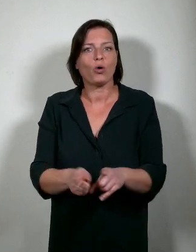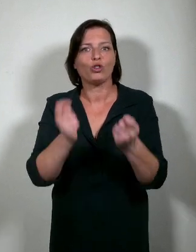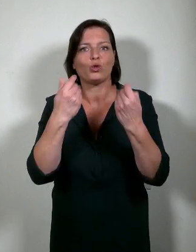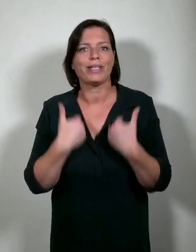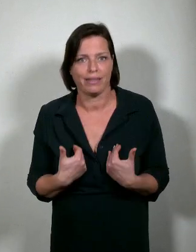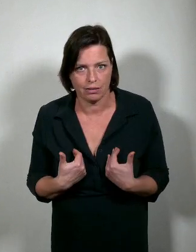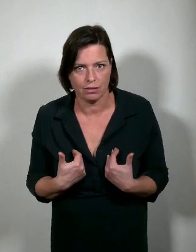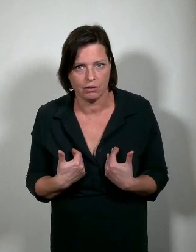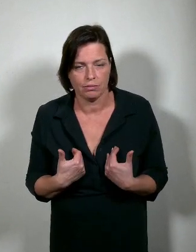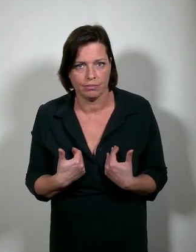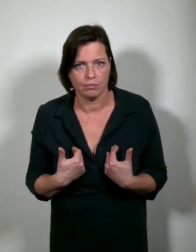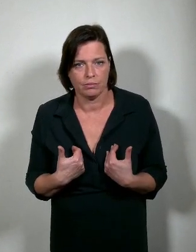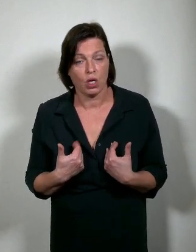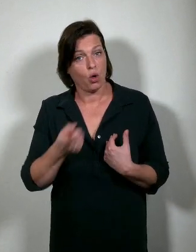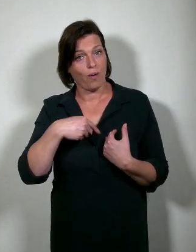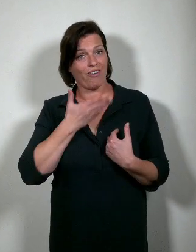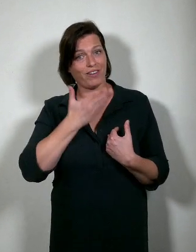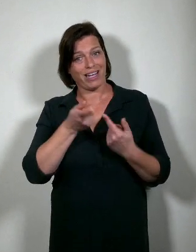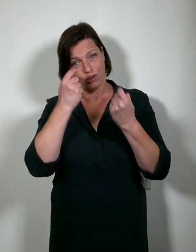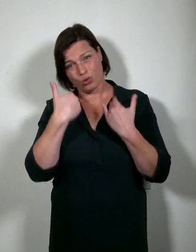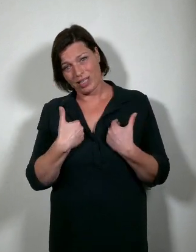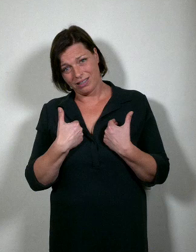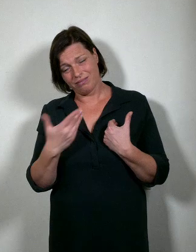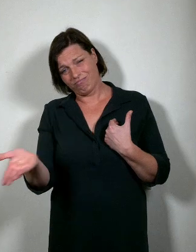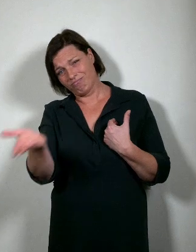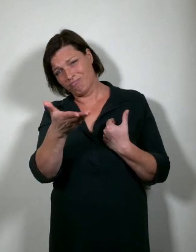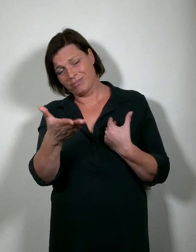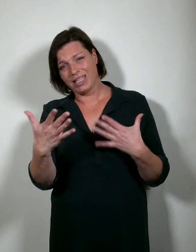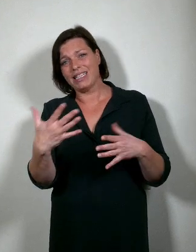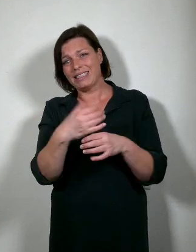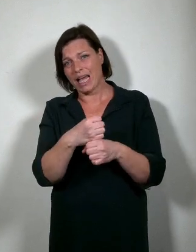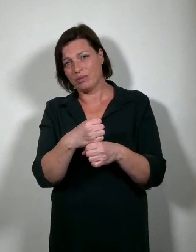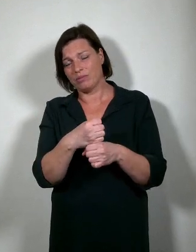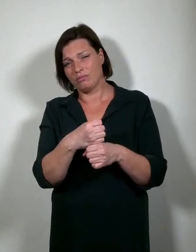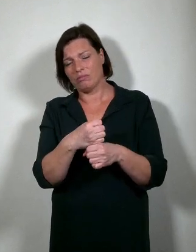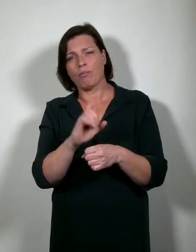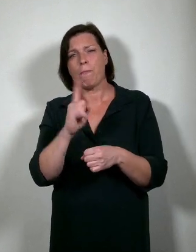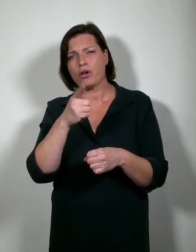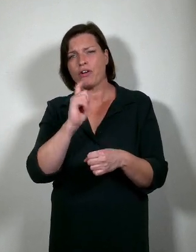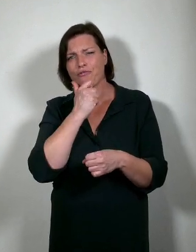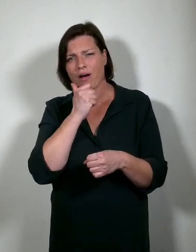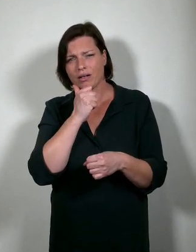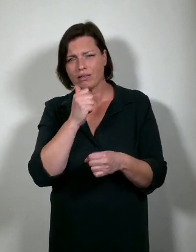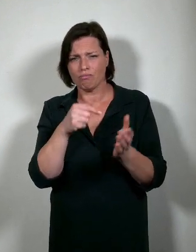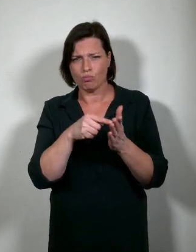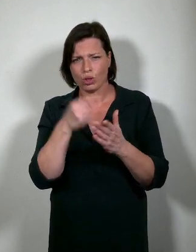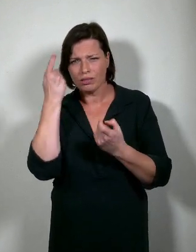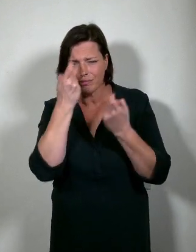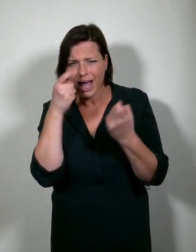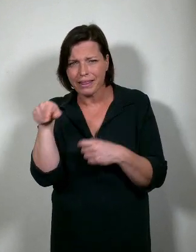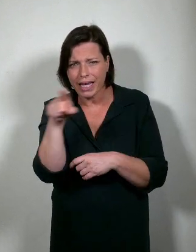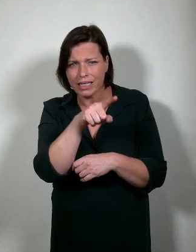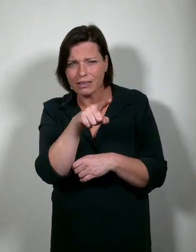studenten. Aan wie wij vragen om samen voor elk vak afzonderlijk na te gaan en de vraag te beantwoorden.